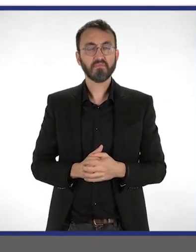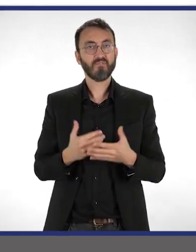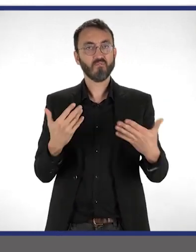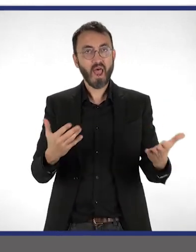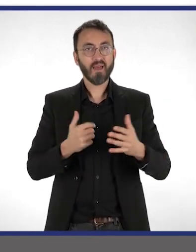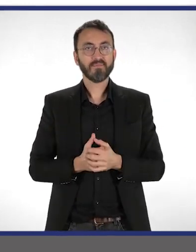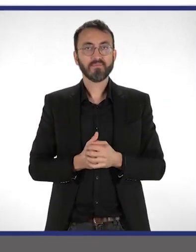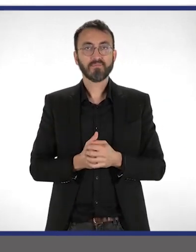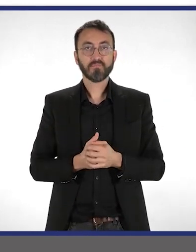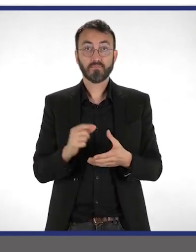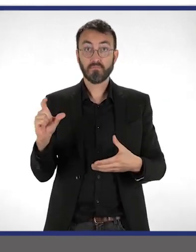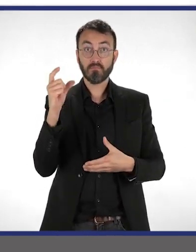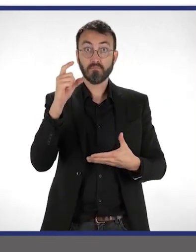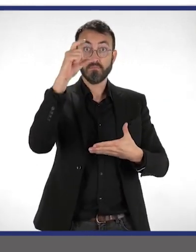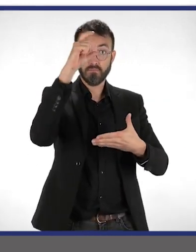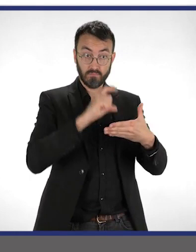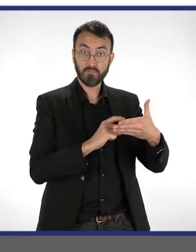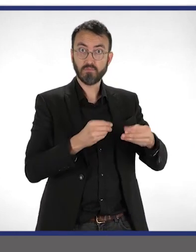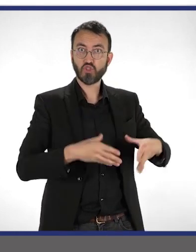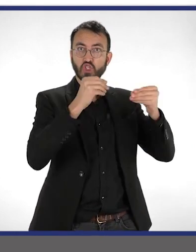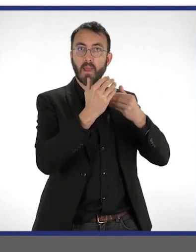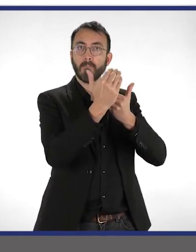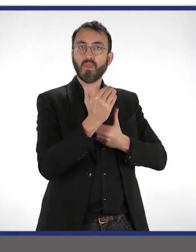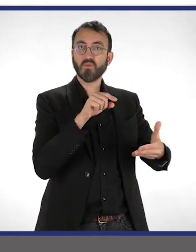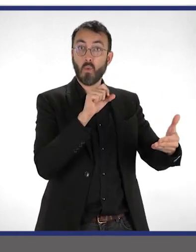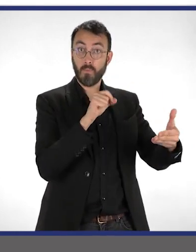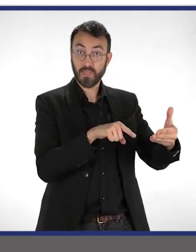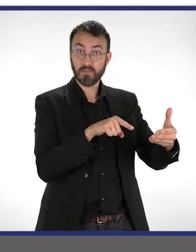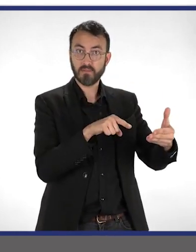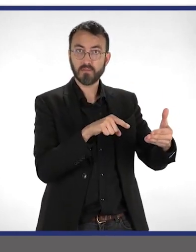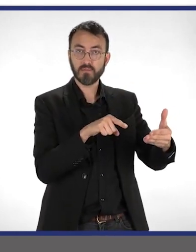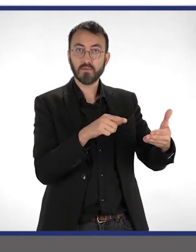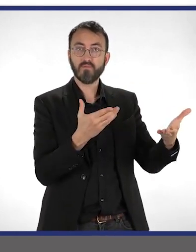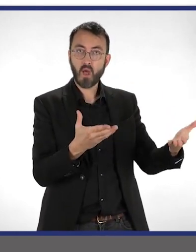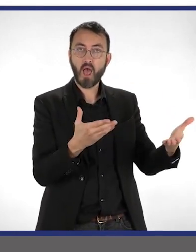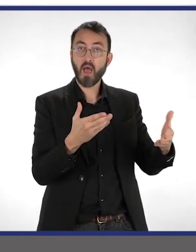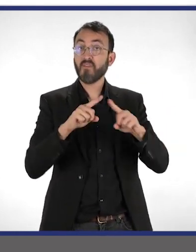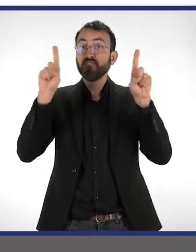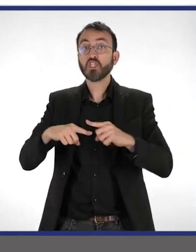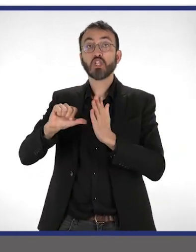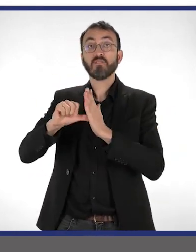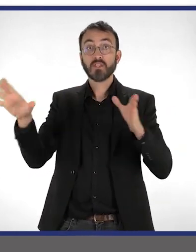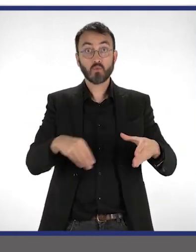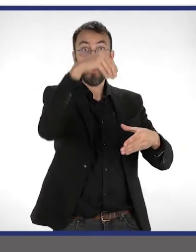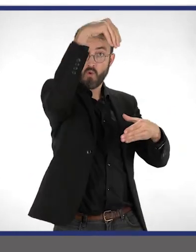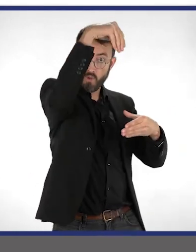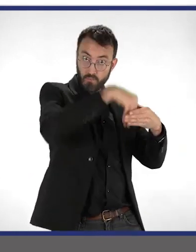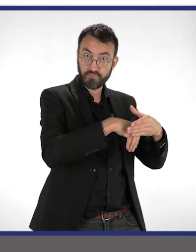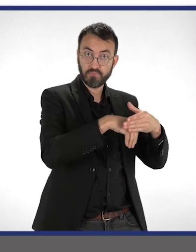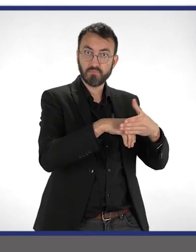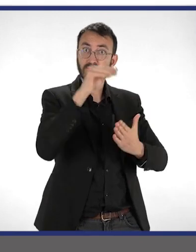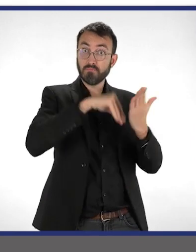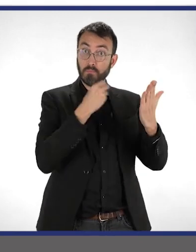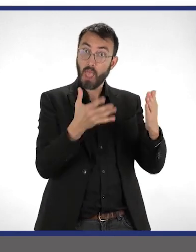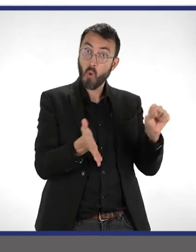Voilà. Ensuite, vous mettez le tube dans le sachet de protection, comme ceci. Vous prenez la fiche d'identification bien